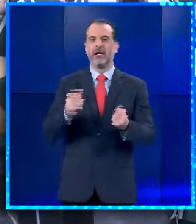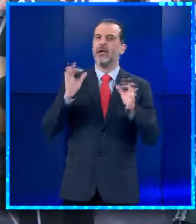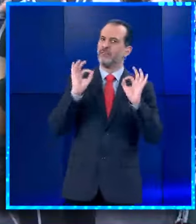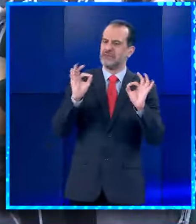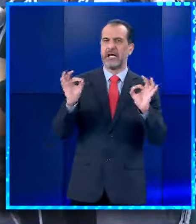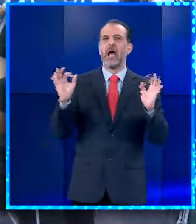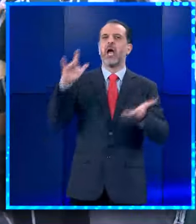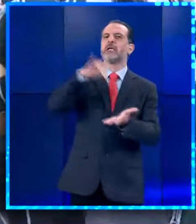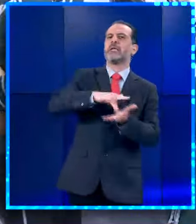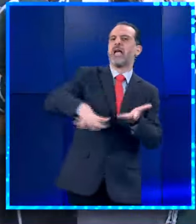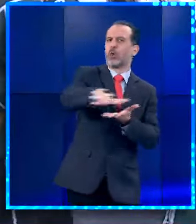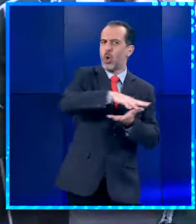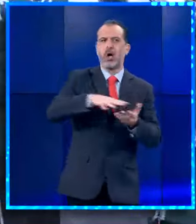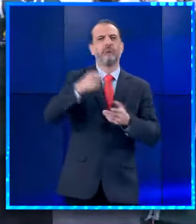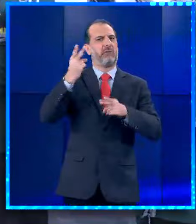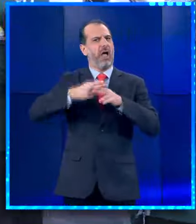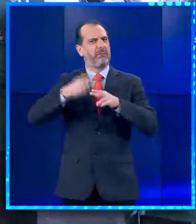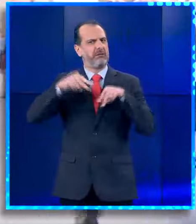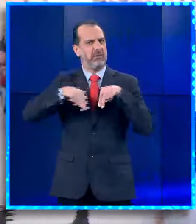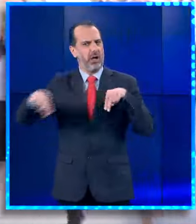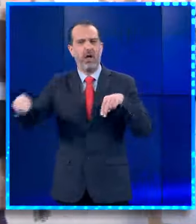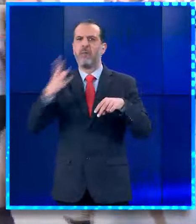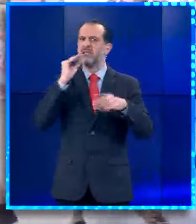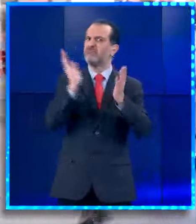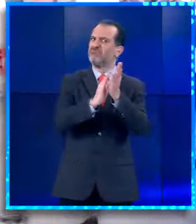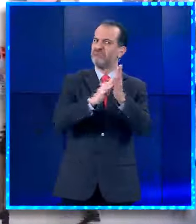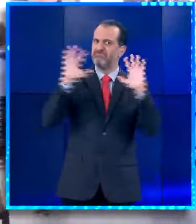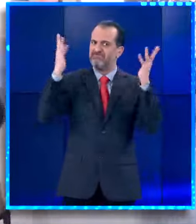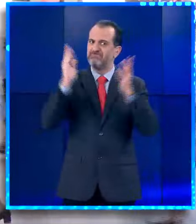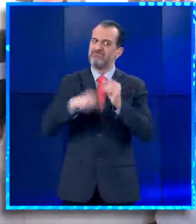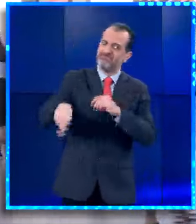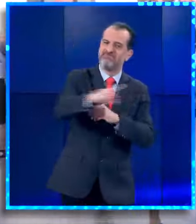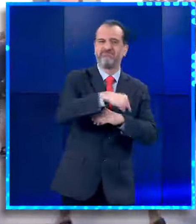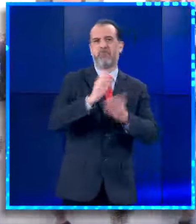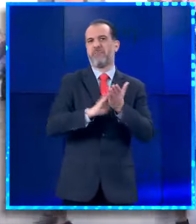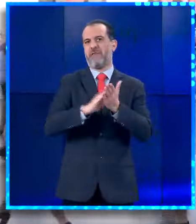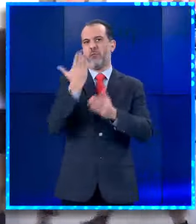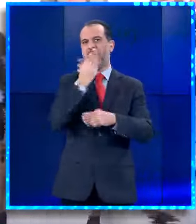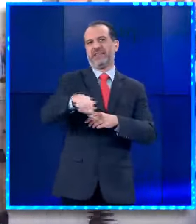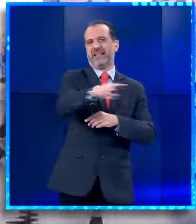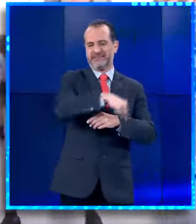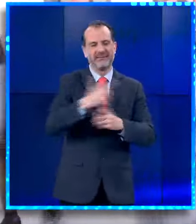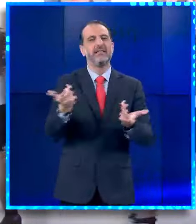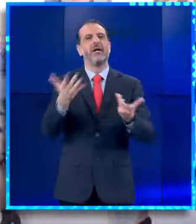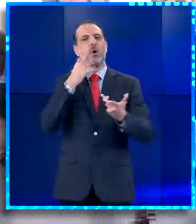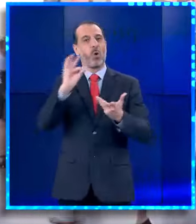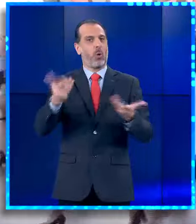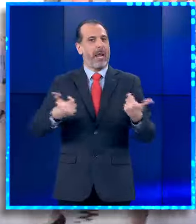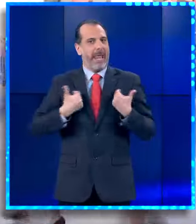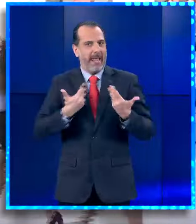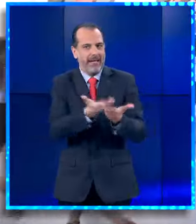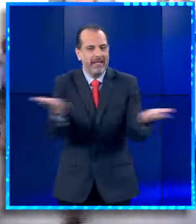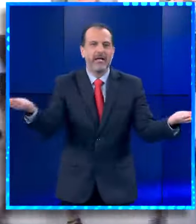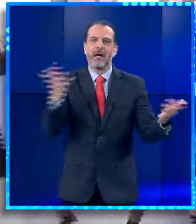Στο κέντρο βρισκόντουσαν και οι επίσημοι, οποίοι κατακυροκρότησαν τους νέους λέγοντας για άλλη μια φορά πως τα νιάτα μας, τα